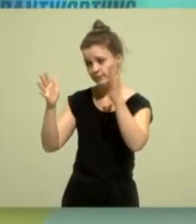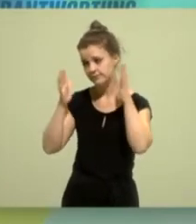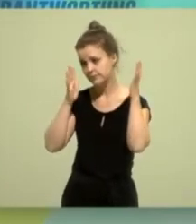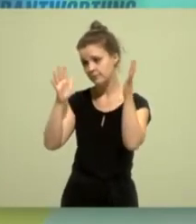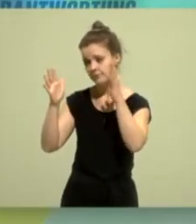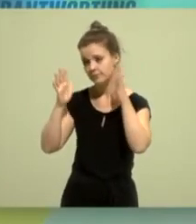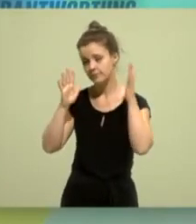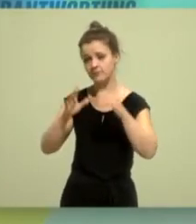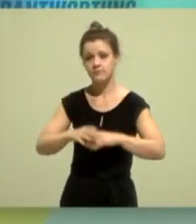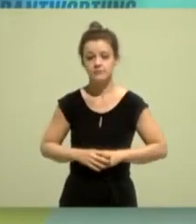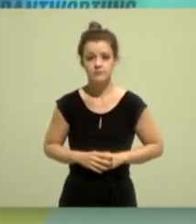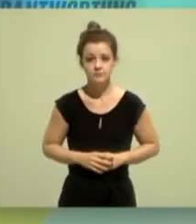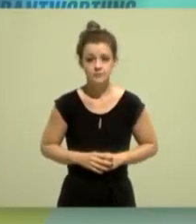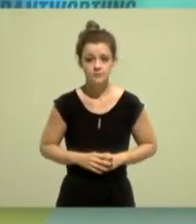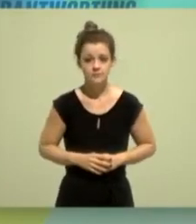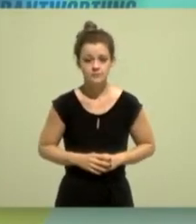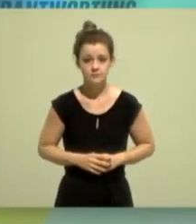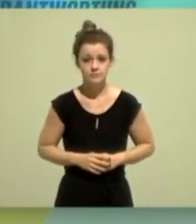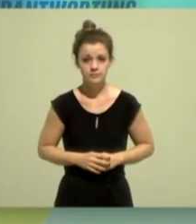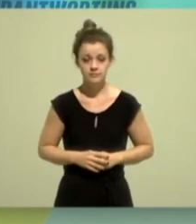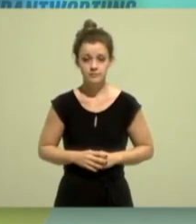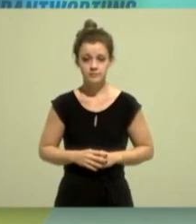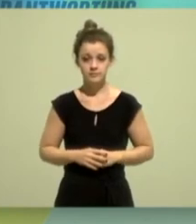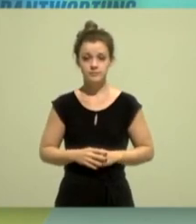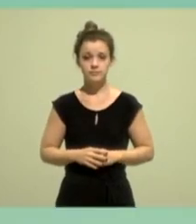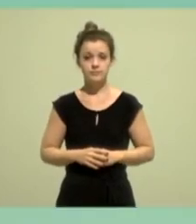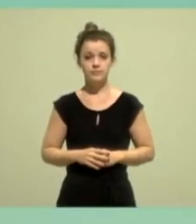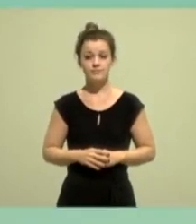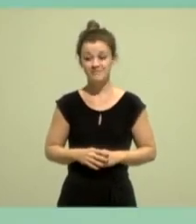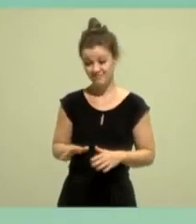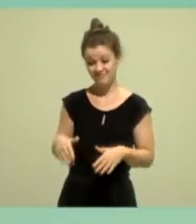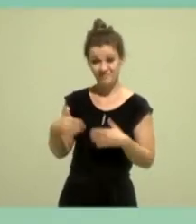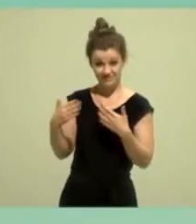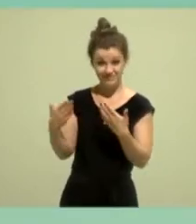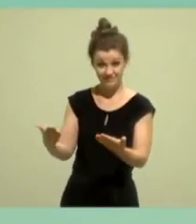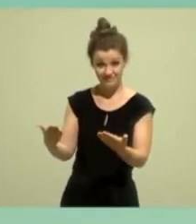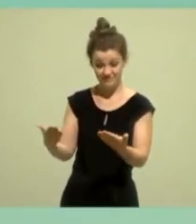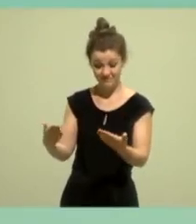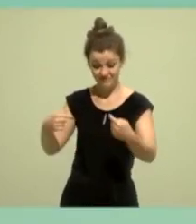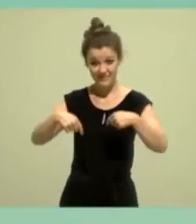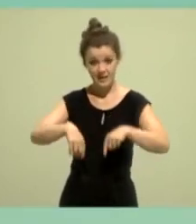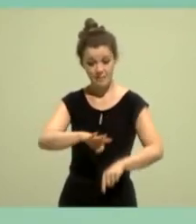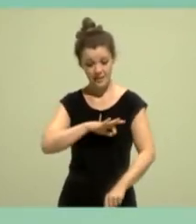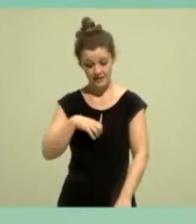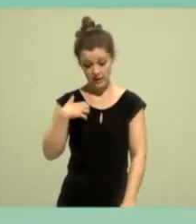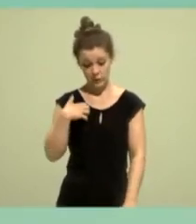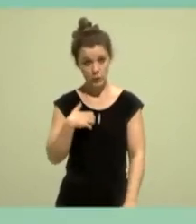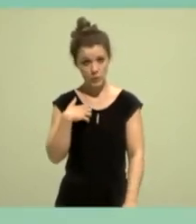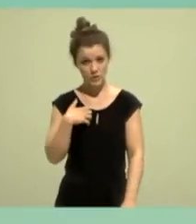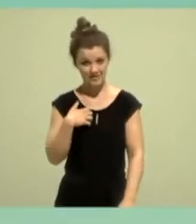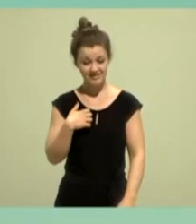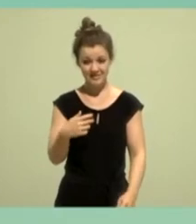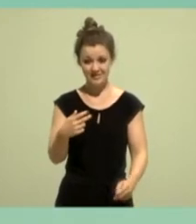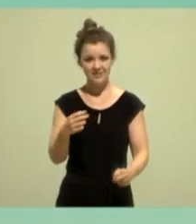Und das bedeutet für uns, dass jeder Politikbereich eine